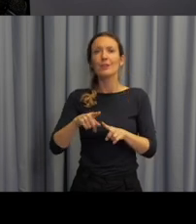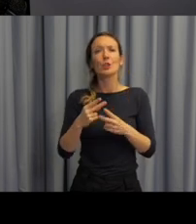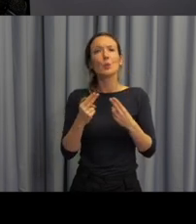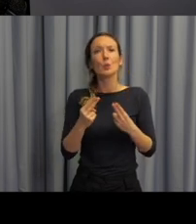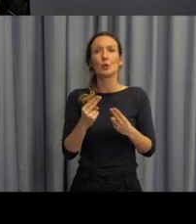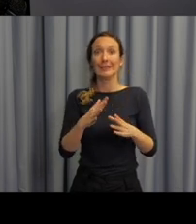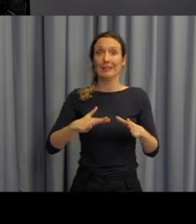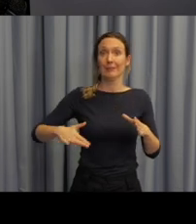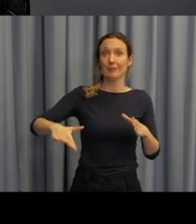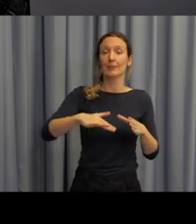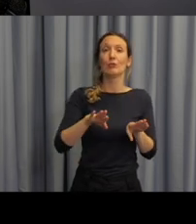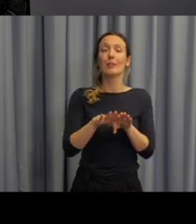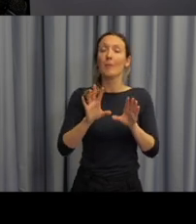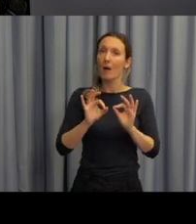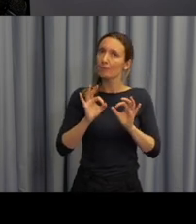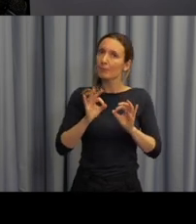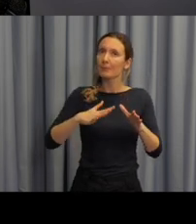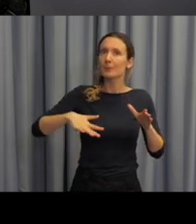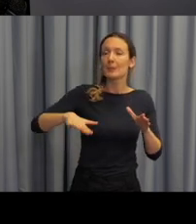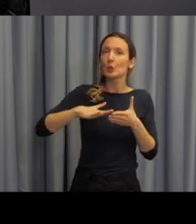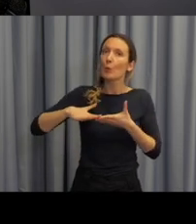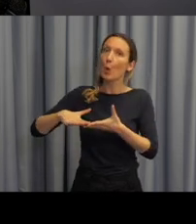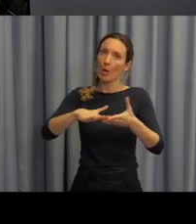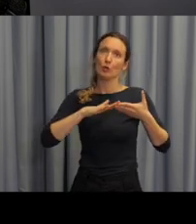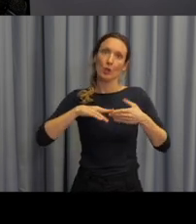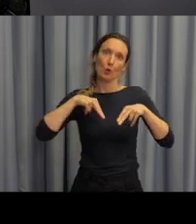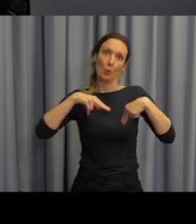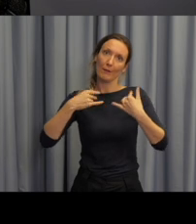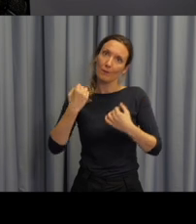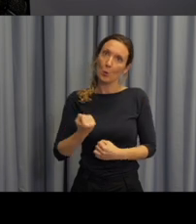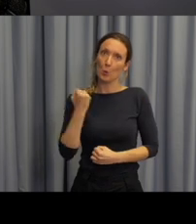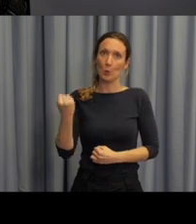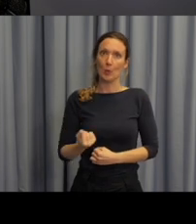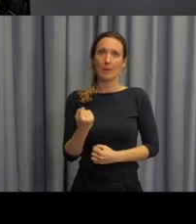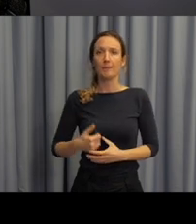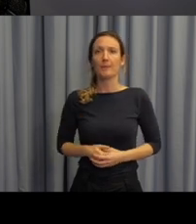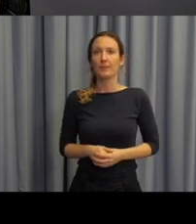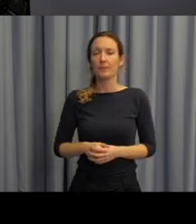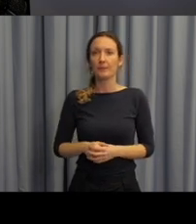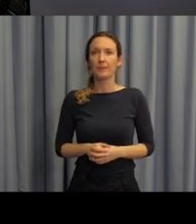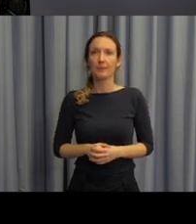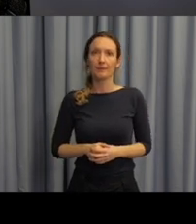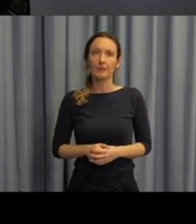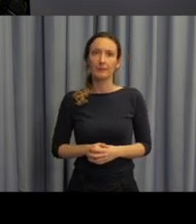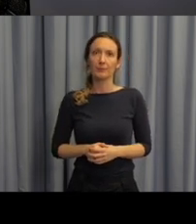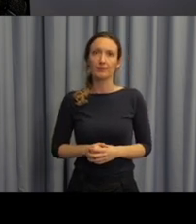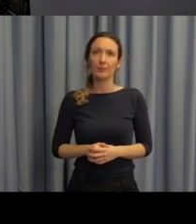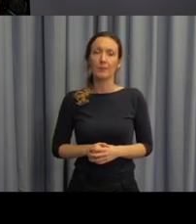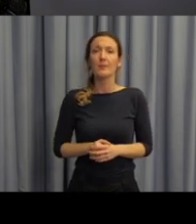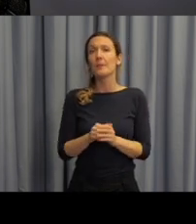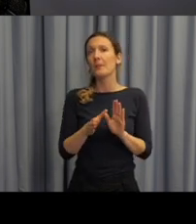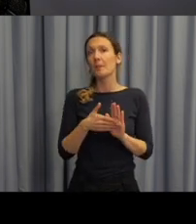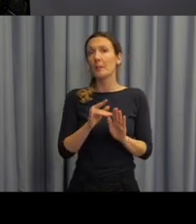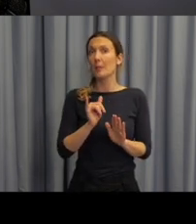společně komunikujeme. Buď tedy máme skupinu žáků, se kterou komunikujeme